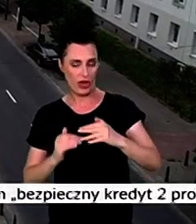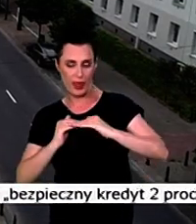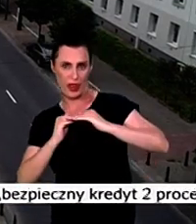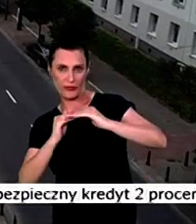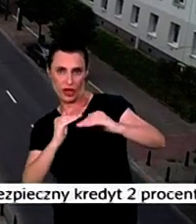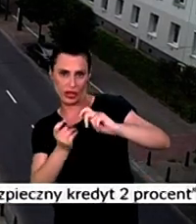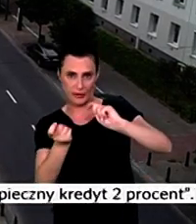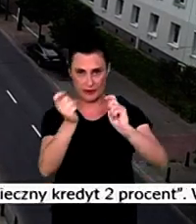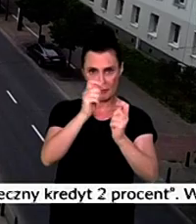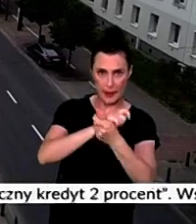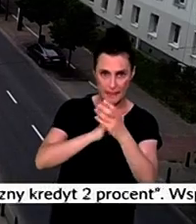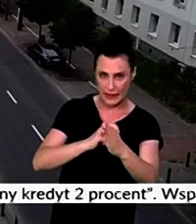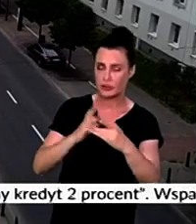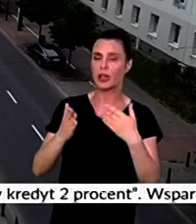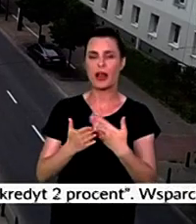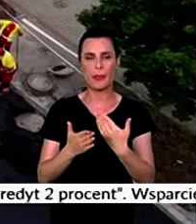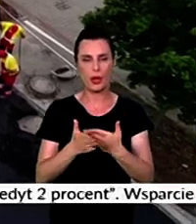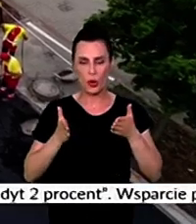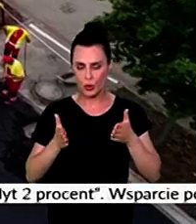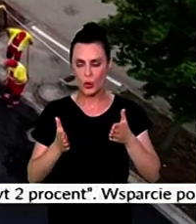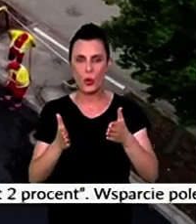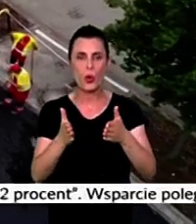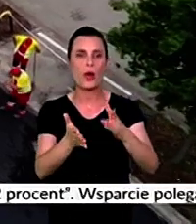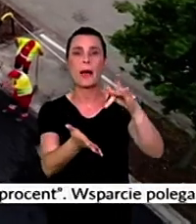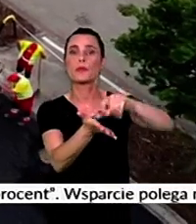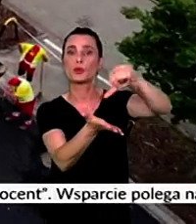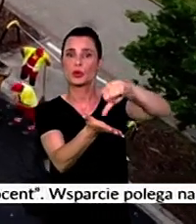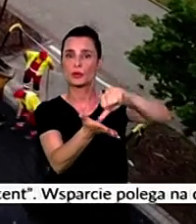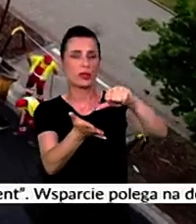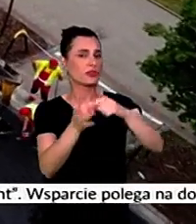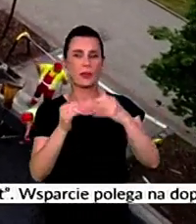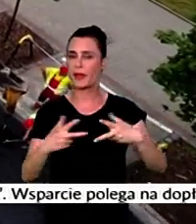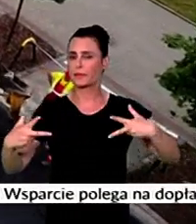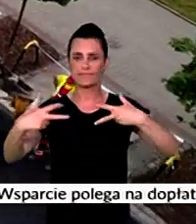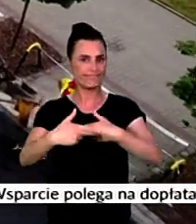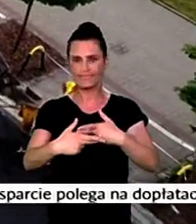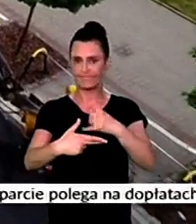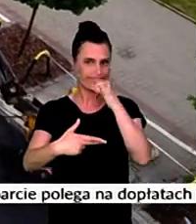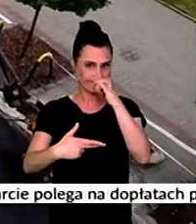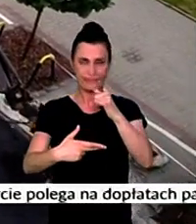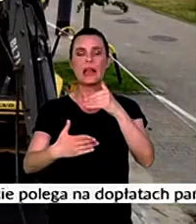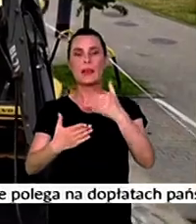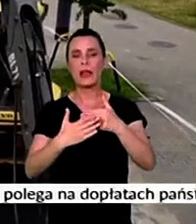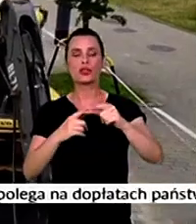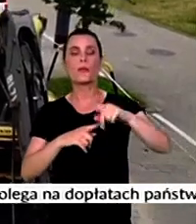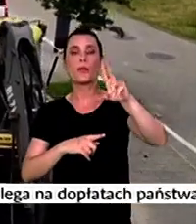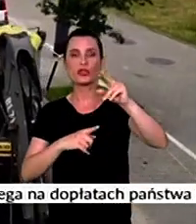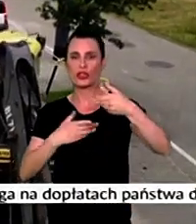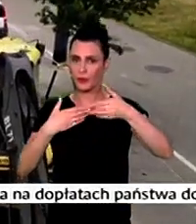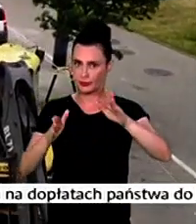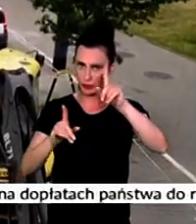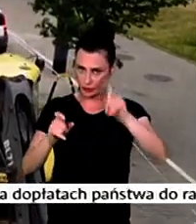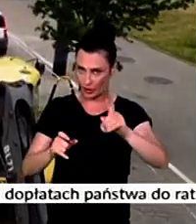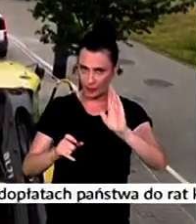związku z tym jezdnia w kierunku Śródmieścia jest całkowicie nieprzejezdna i tak też będzie do poniedziałkowego